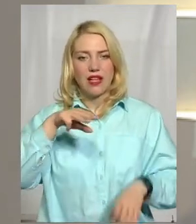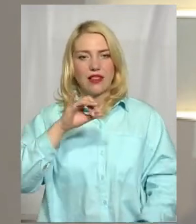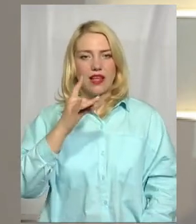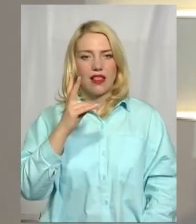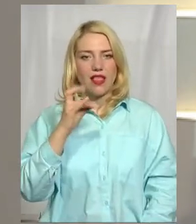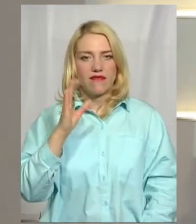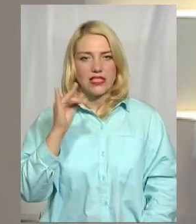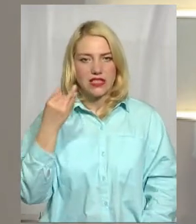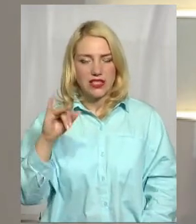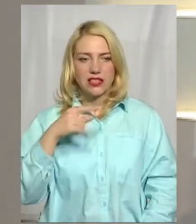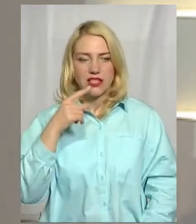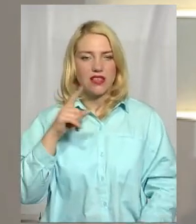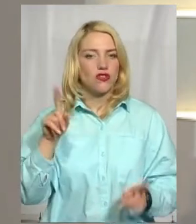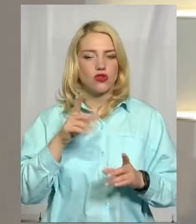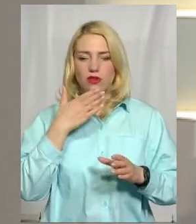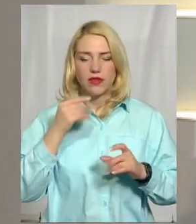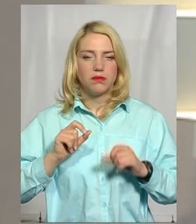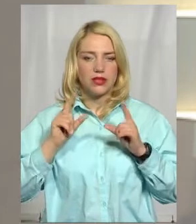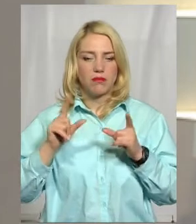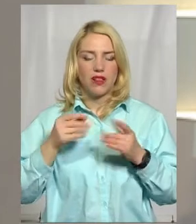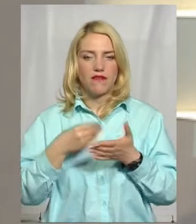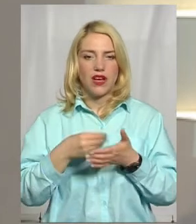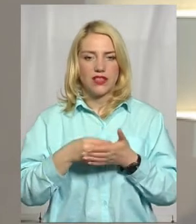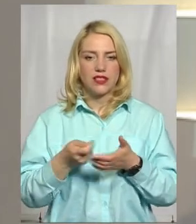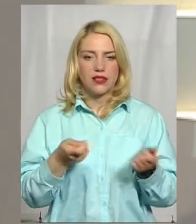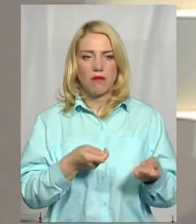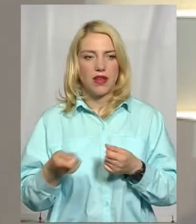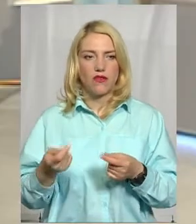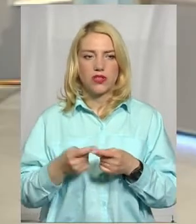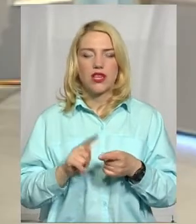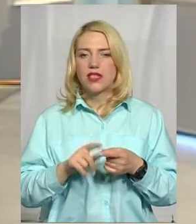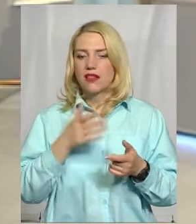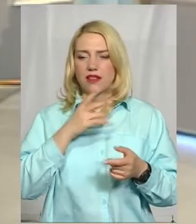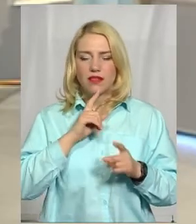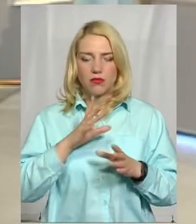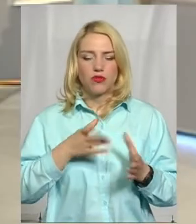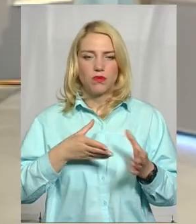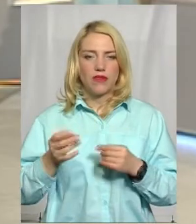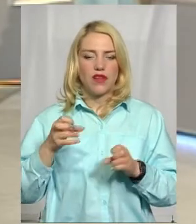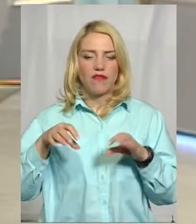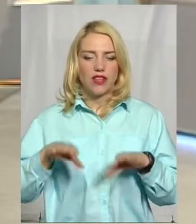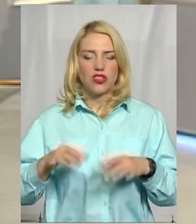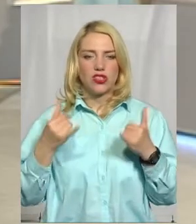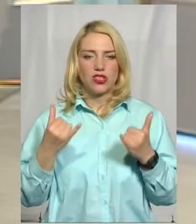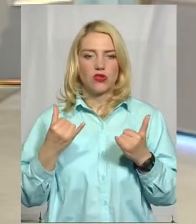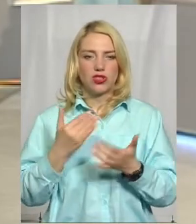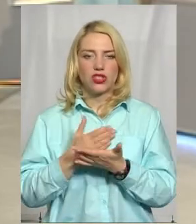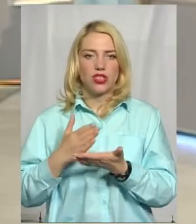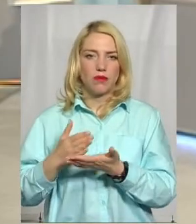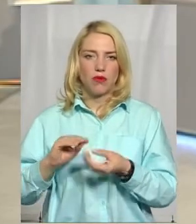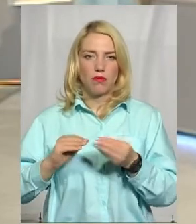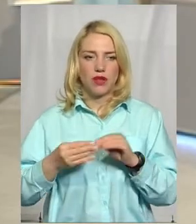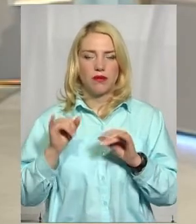запевнив телефоном, що не піднімали вартості перевезень, бо це, так він пояснив, ніяк не вплине на вирішення існуючих сьогодні проблем,